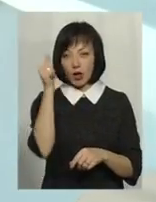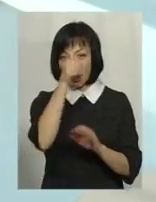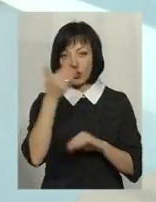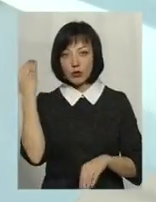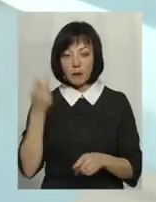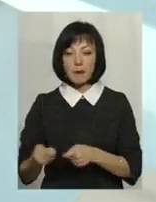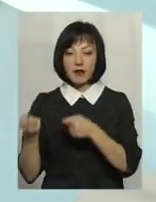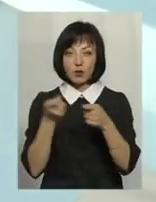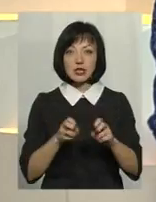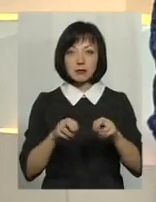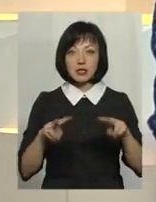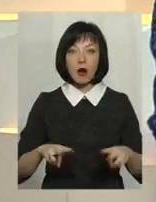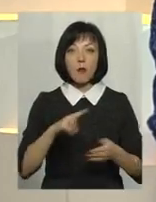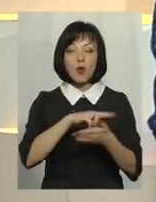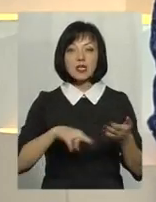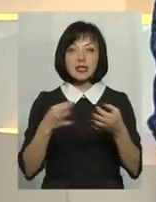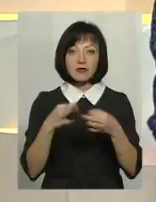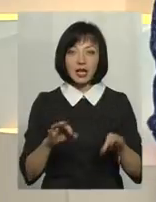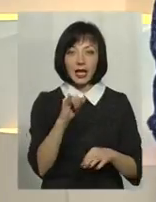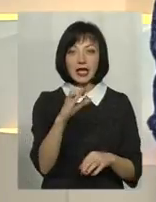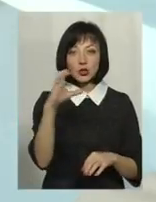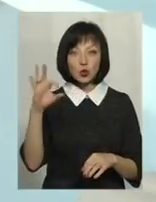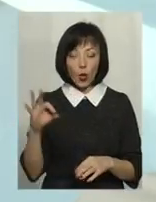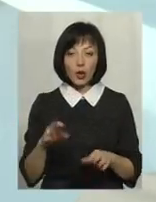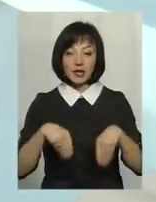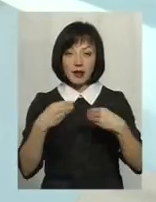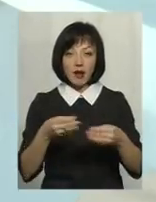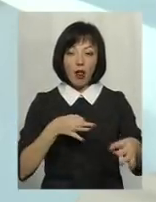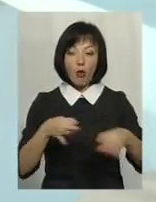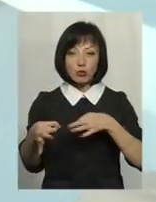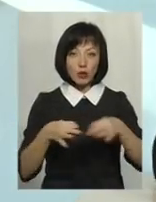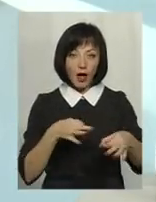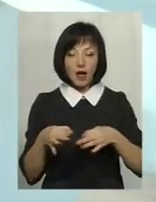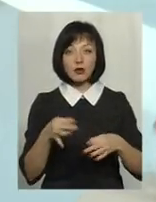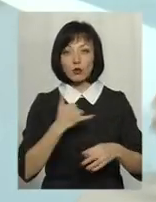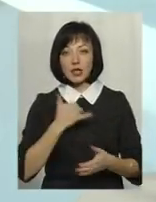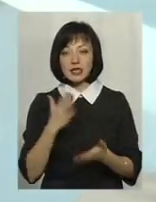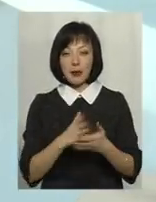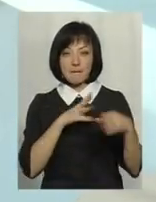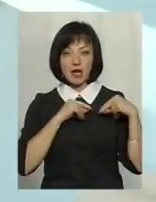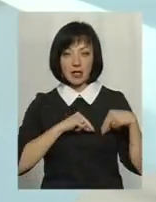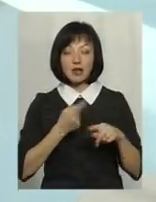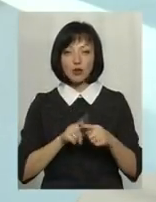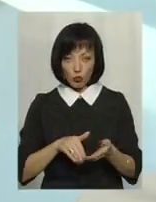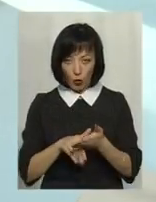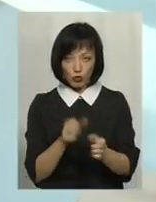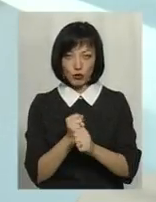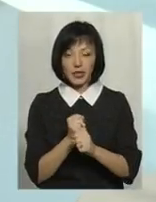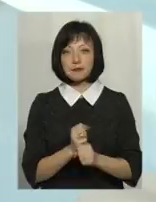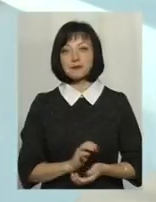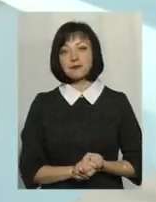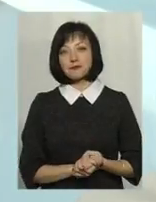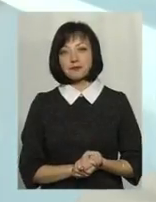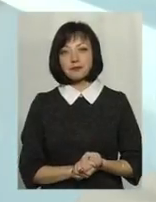привозили спеціалістів по сертифікації ІСО, які надавали консультації, і в нас є партнери, які це допоможуть зробити. Тобто,